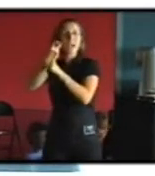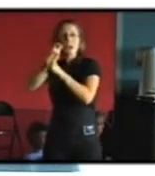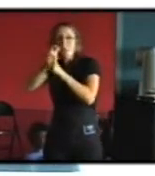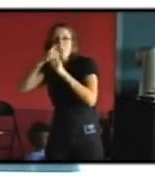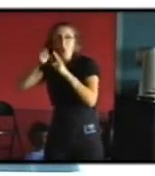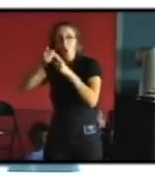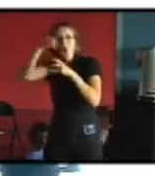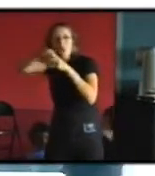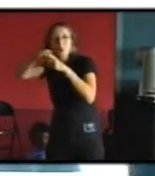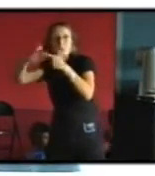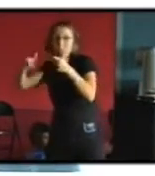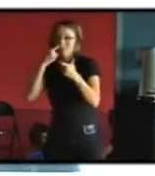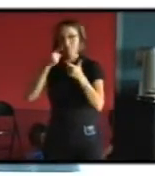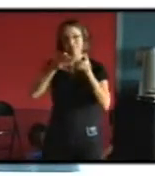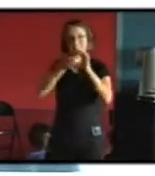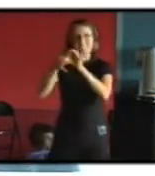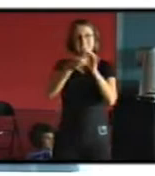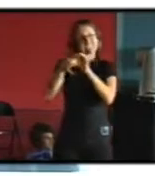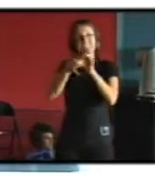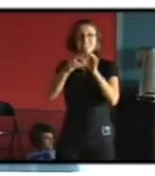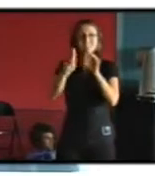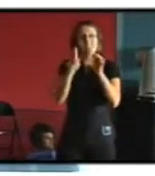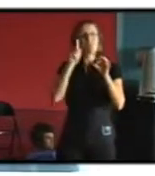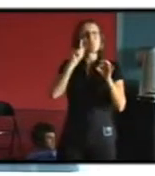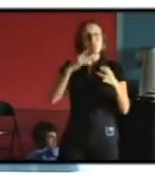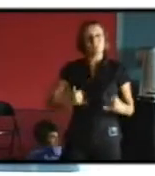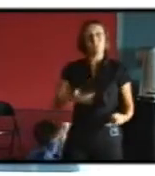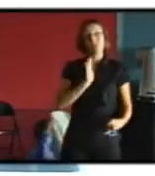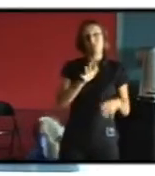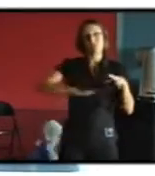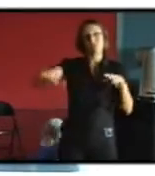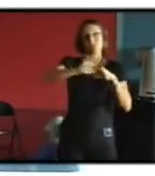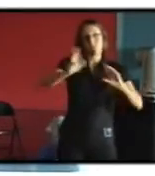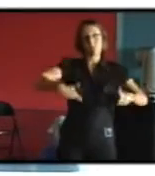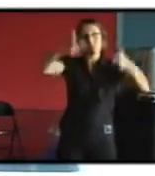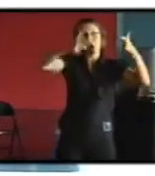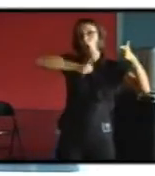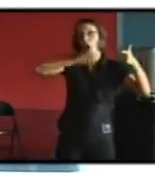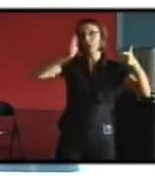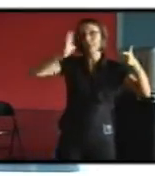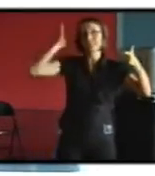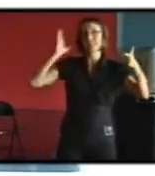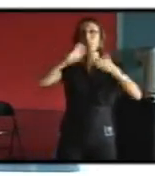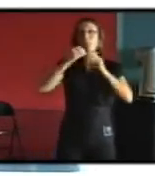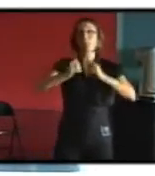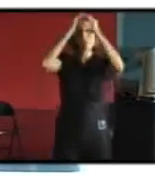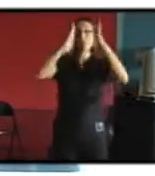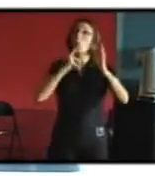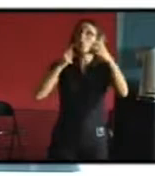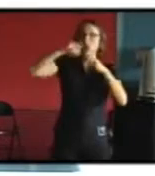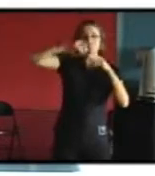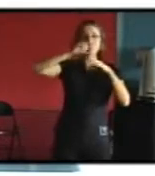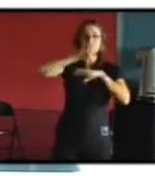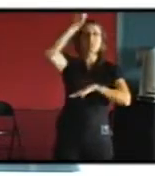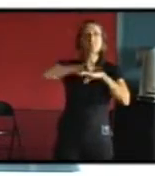bâtiments anciens voire très anciens et à Bordeaux c'est le cas on a des hauteurs sous plafond très importantes on peut avoir 3 mètres